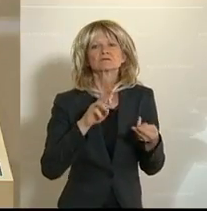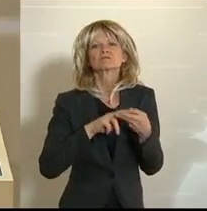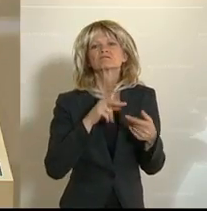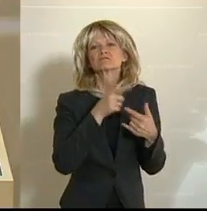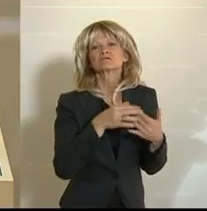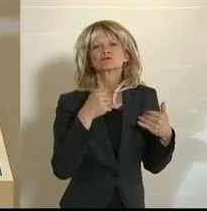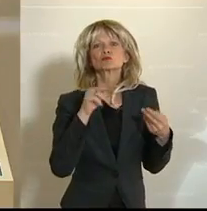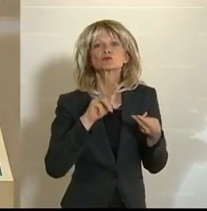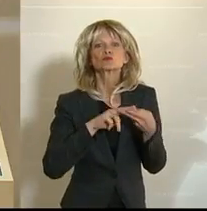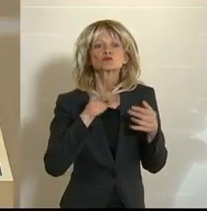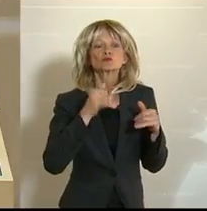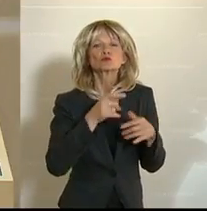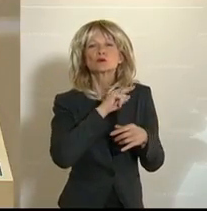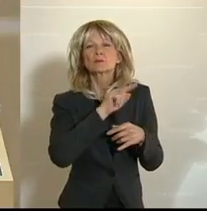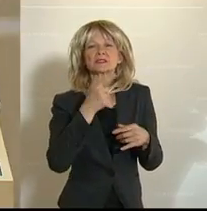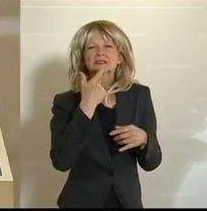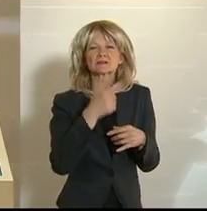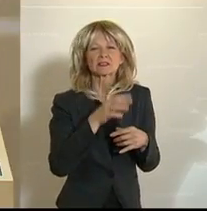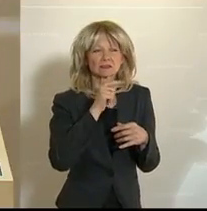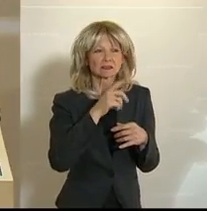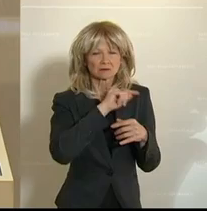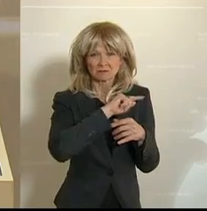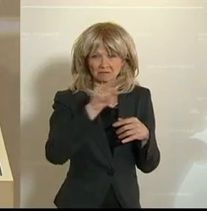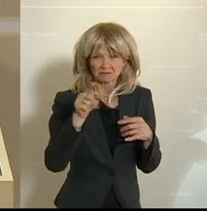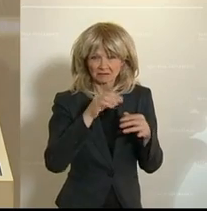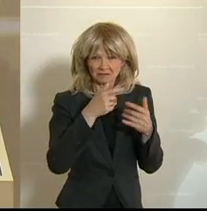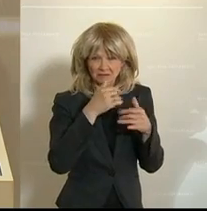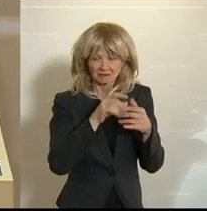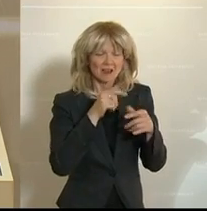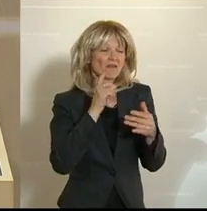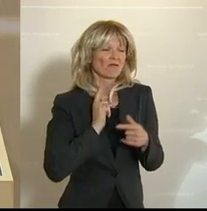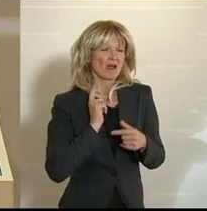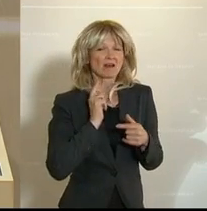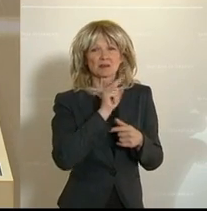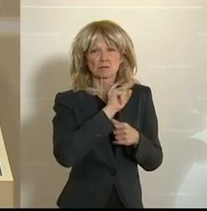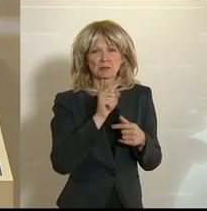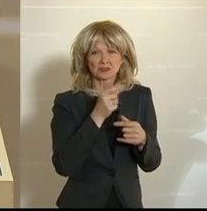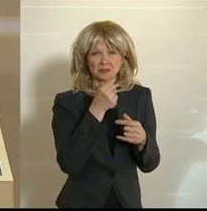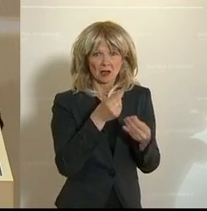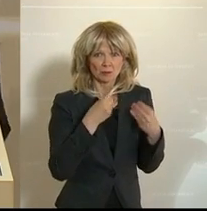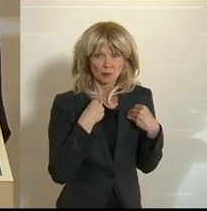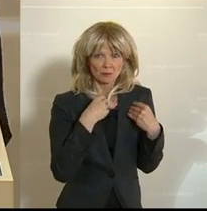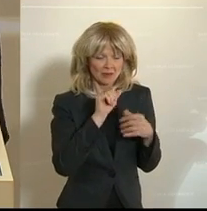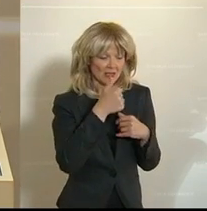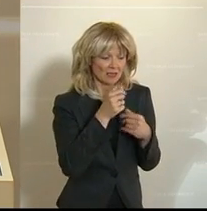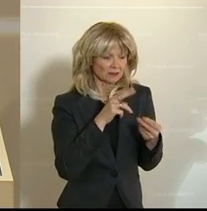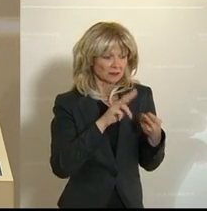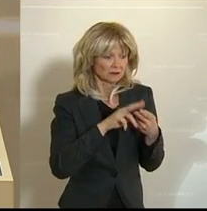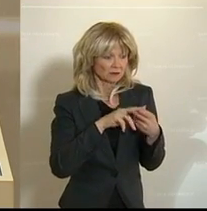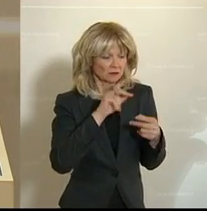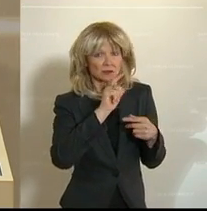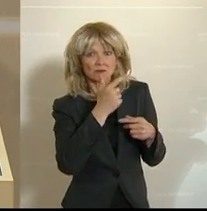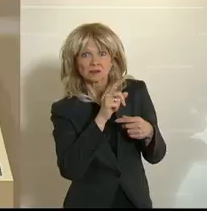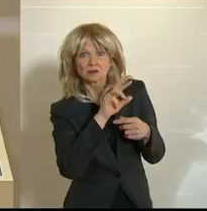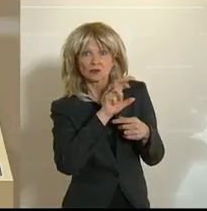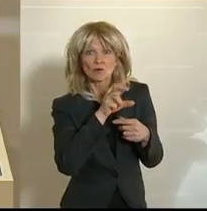zu warten. Und es ist auch irre verwirrend gewesen. Es war ein ewiges Hü und Hott. Die ersten zwei Wochen im bestehenden Härtefall